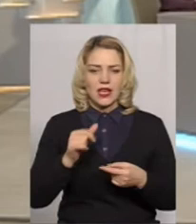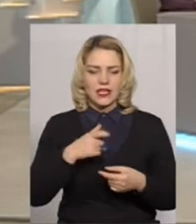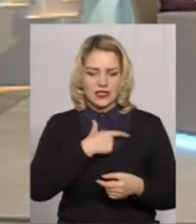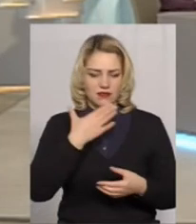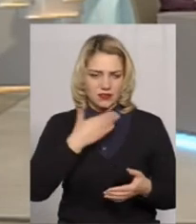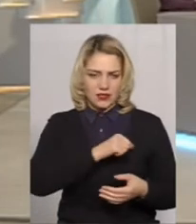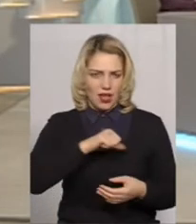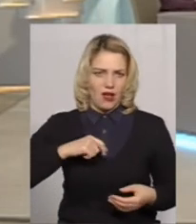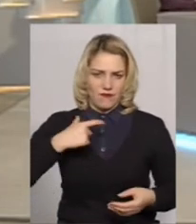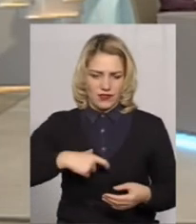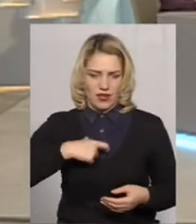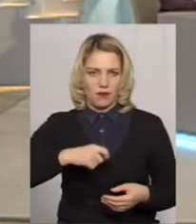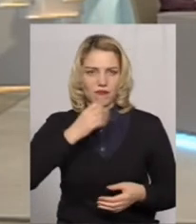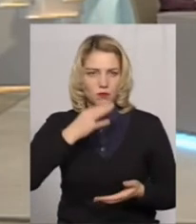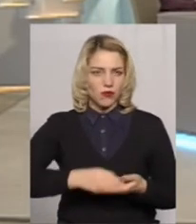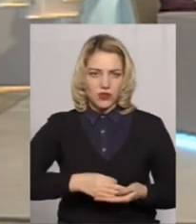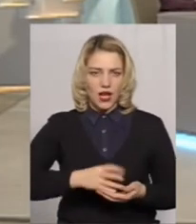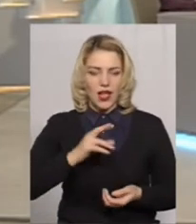відповідальності за цього працівника.